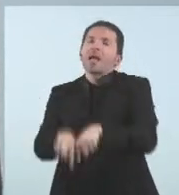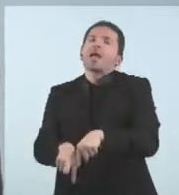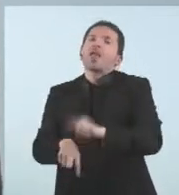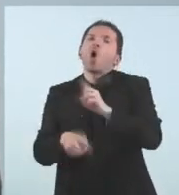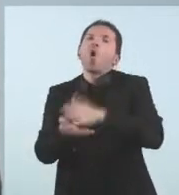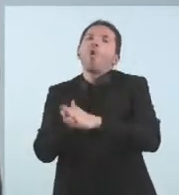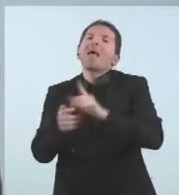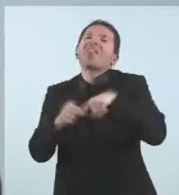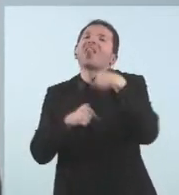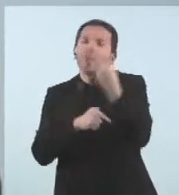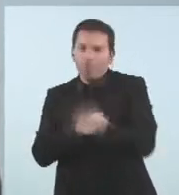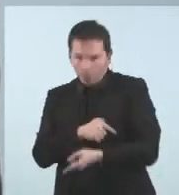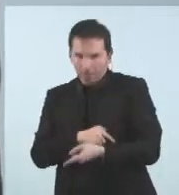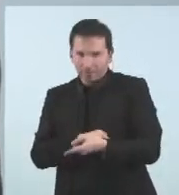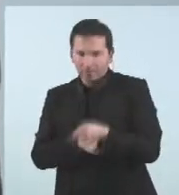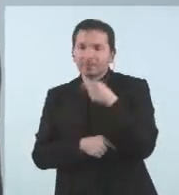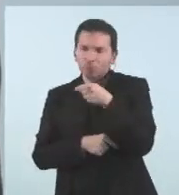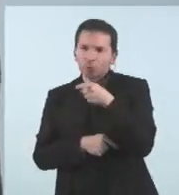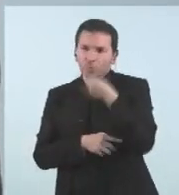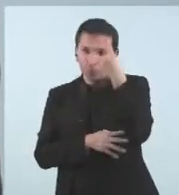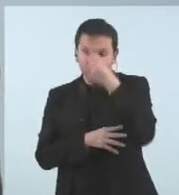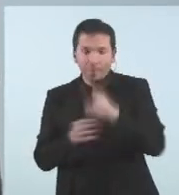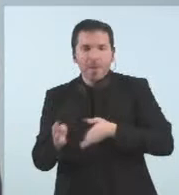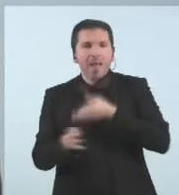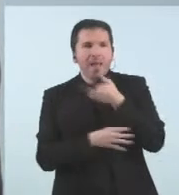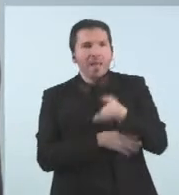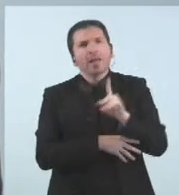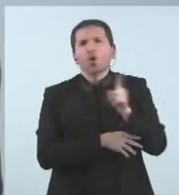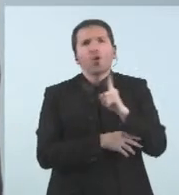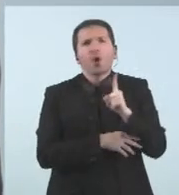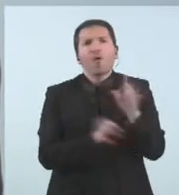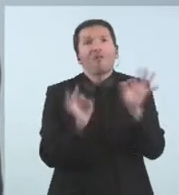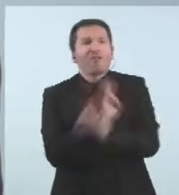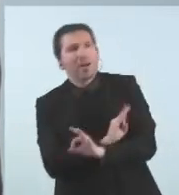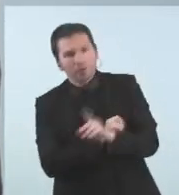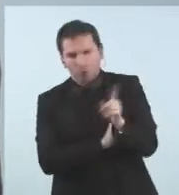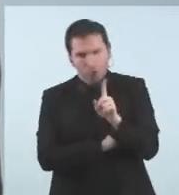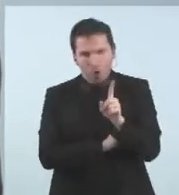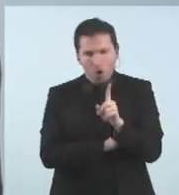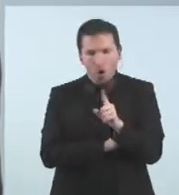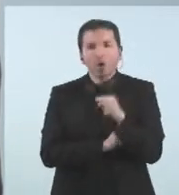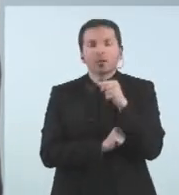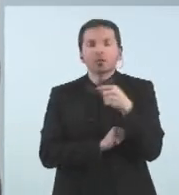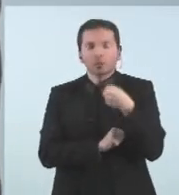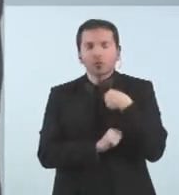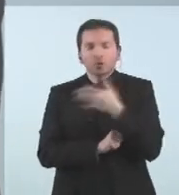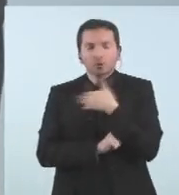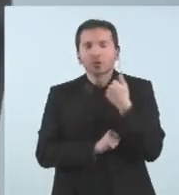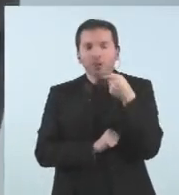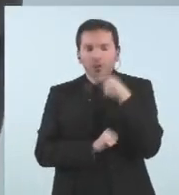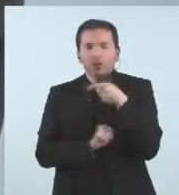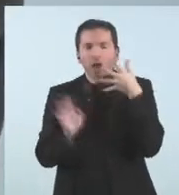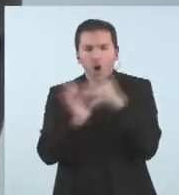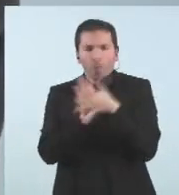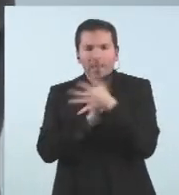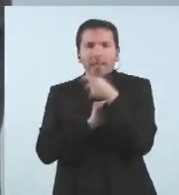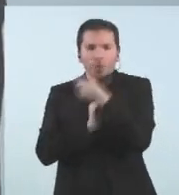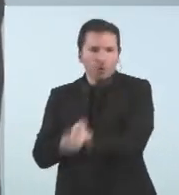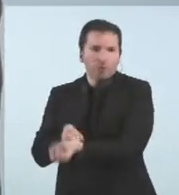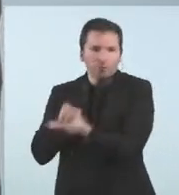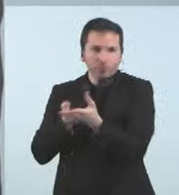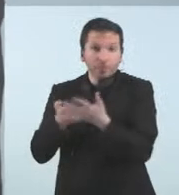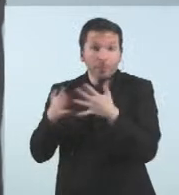inclús m'arriben a mi i has d'anar no és un error per això val la pena que ho expliqui i que vostès ho trasllatin ara